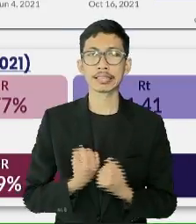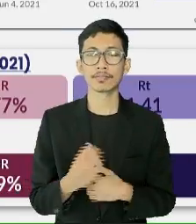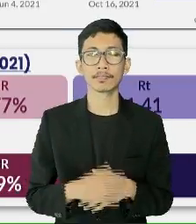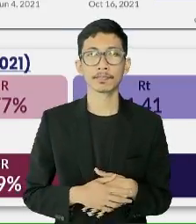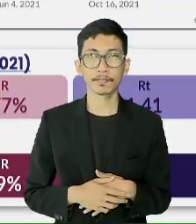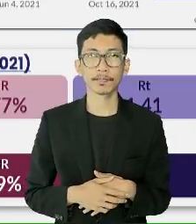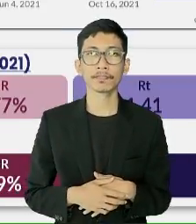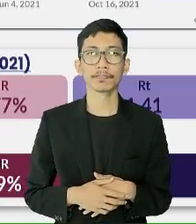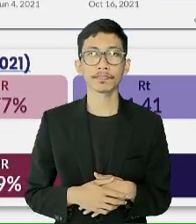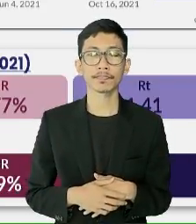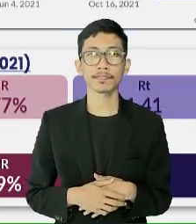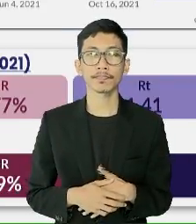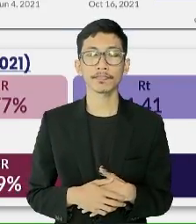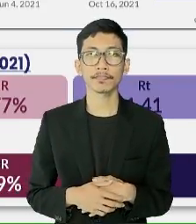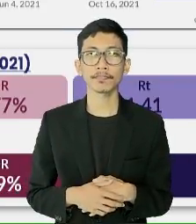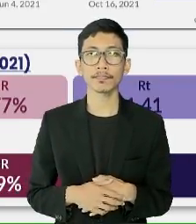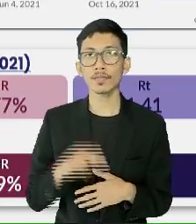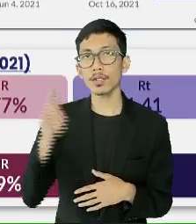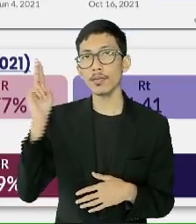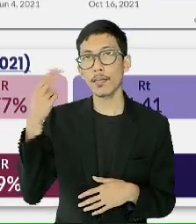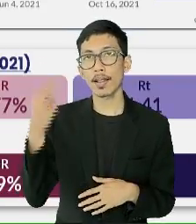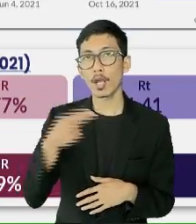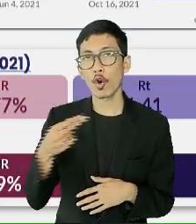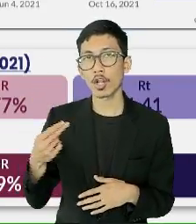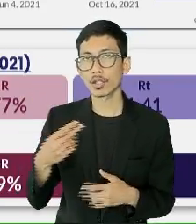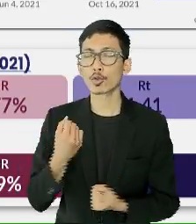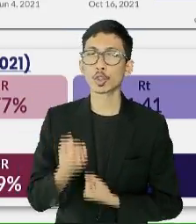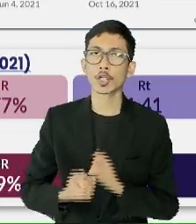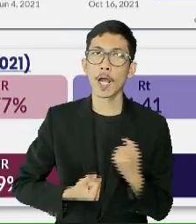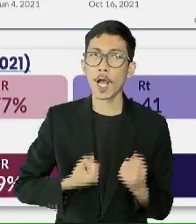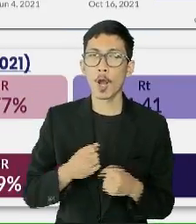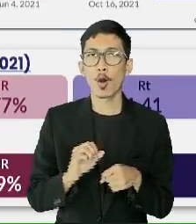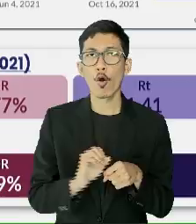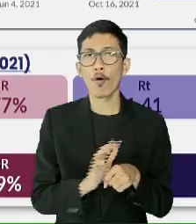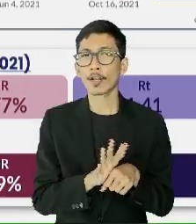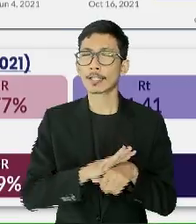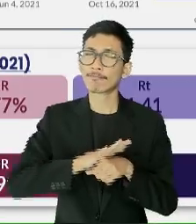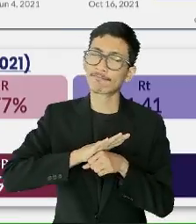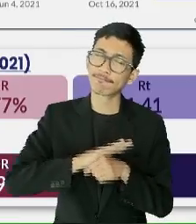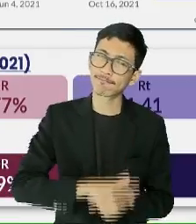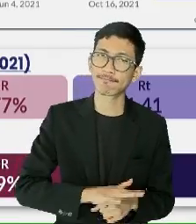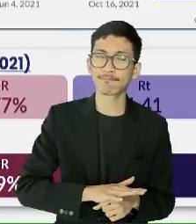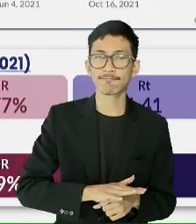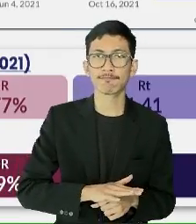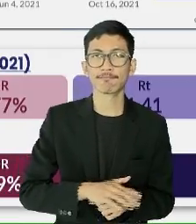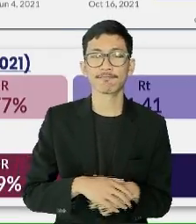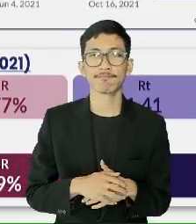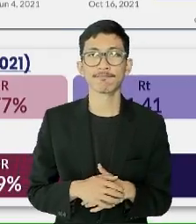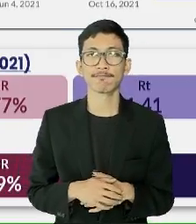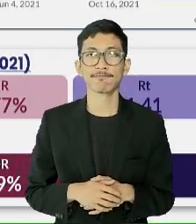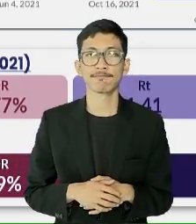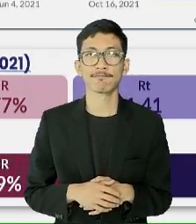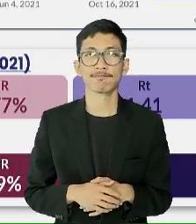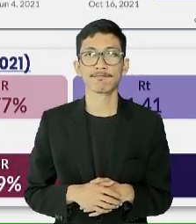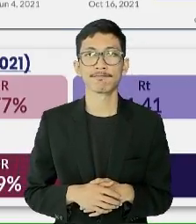dilakukan oleh pemerintah Indonesia dalam rangka menurunkan kasus COVID-19 dari lonjakan kedua.